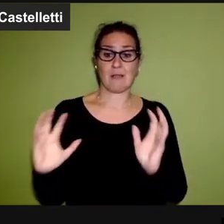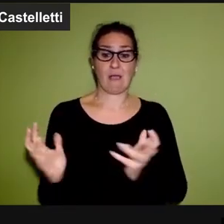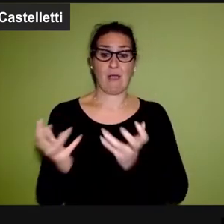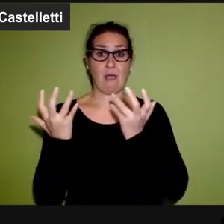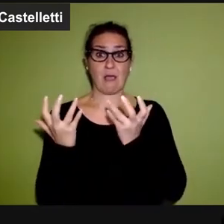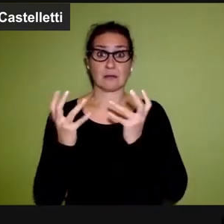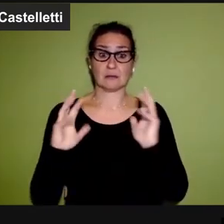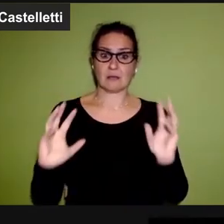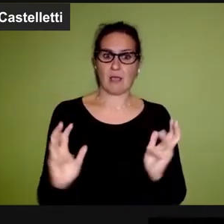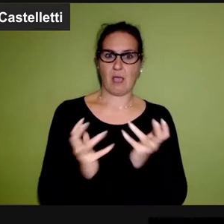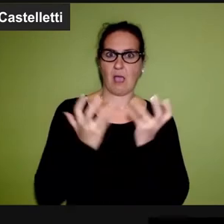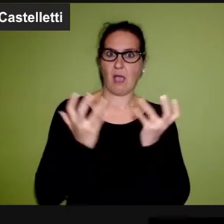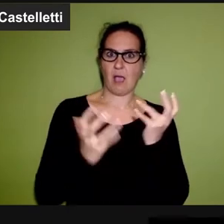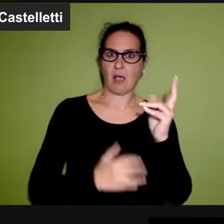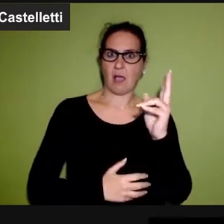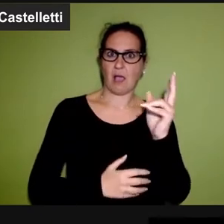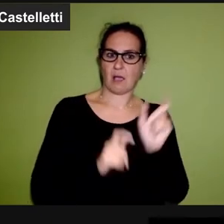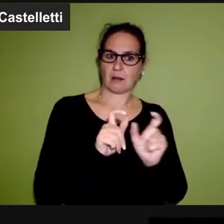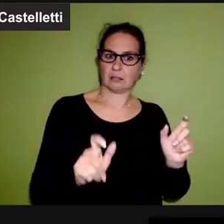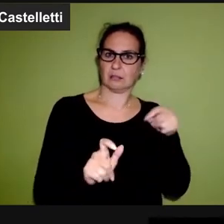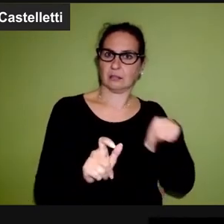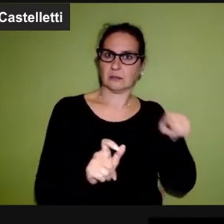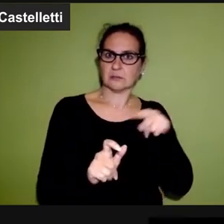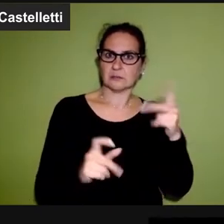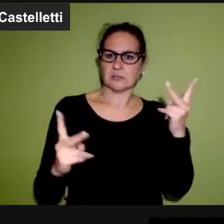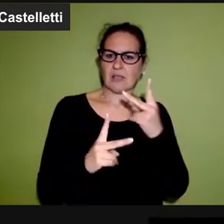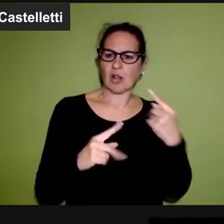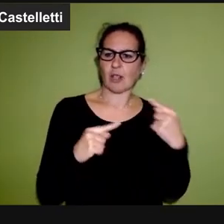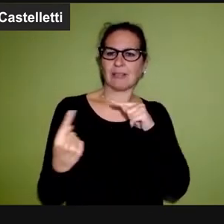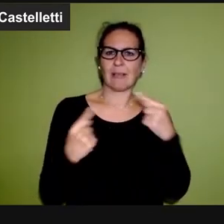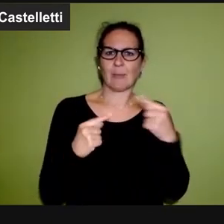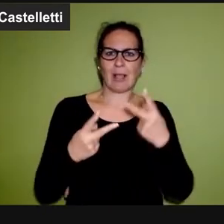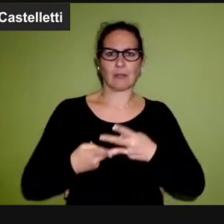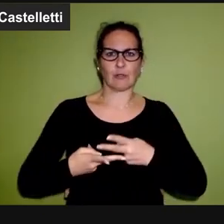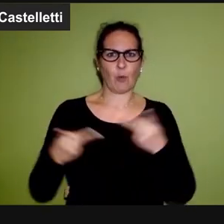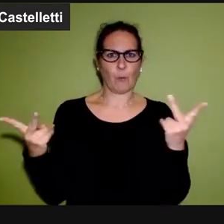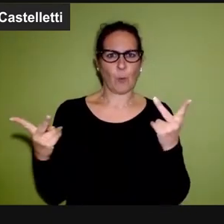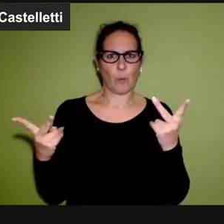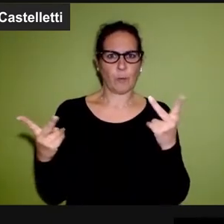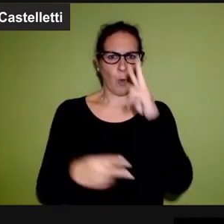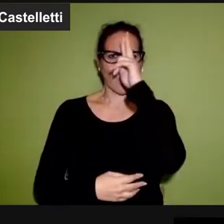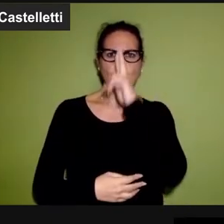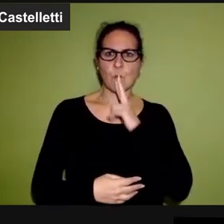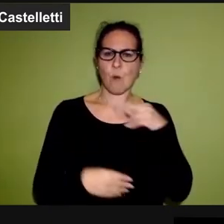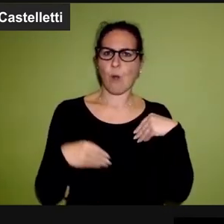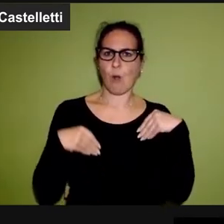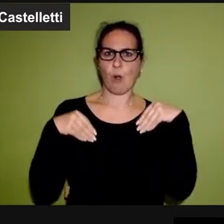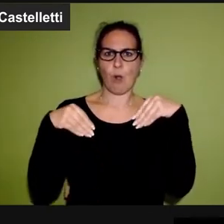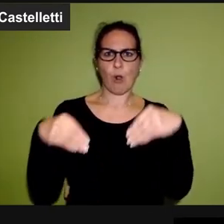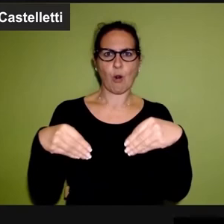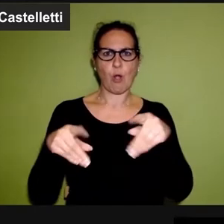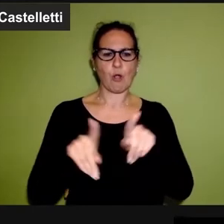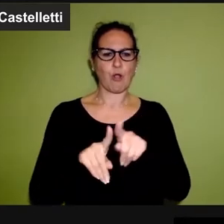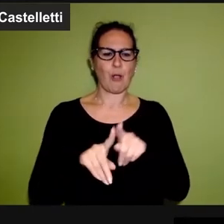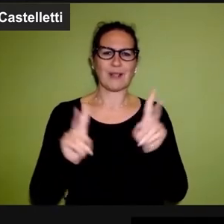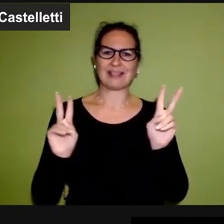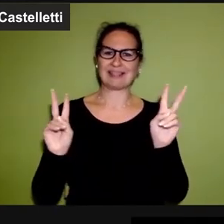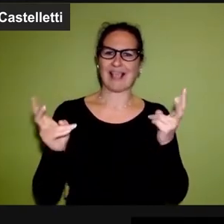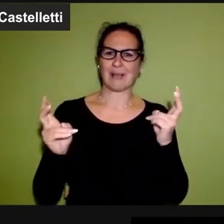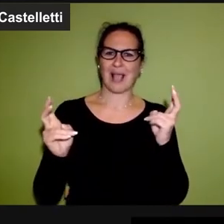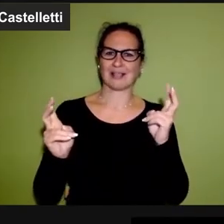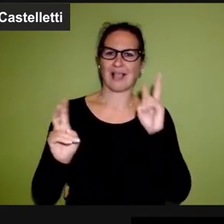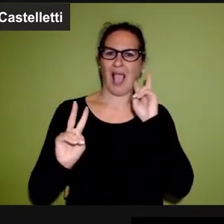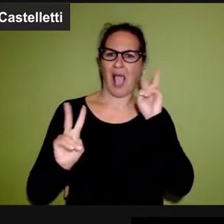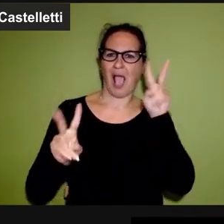per l'arte e gli artisti recuperare il loro ruolo all'interno del dibattito pubblico emancipandosi dalle tematiche